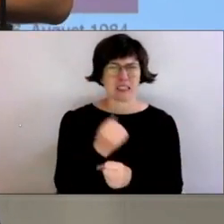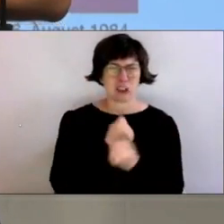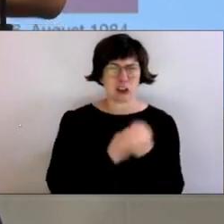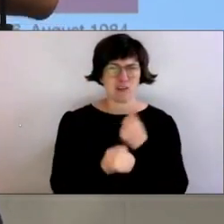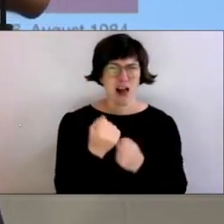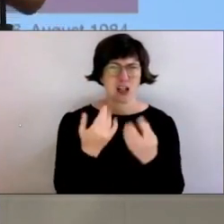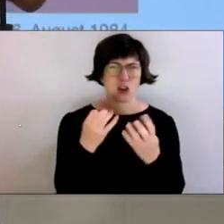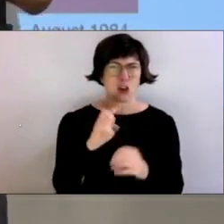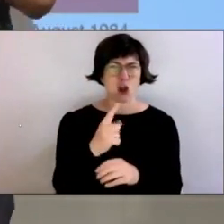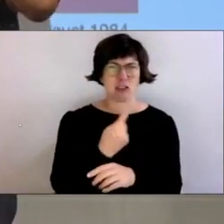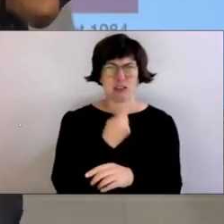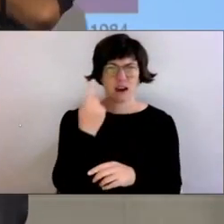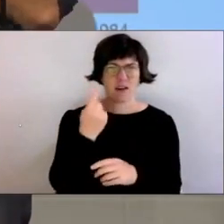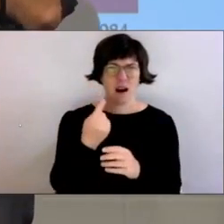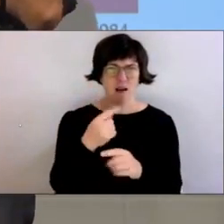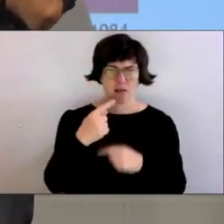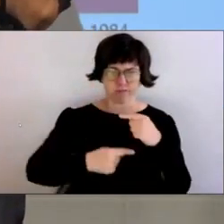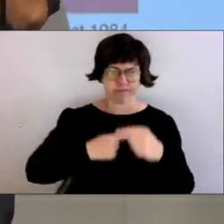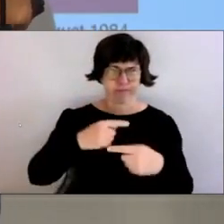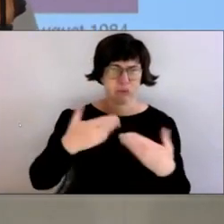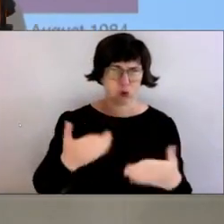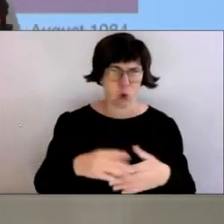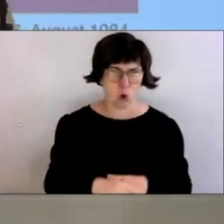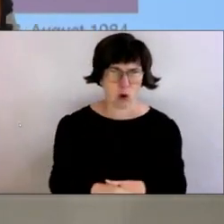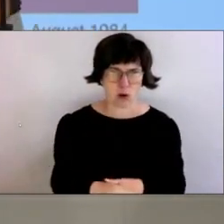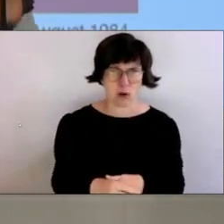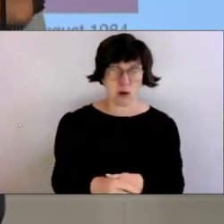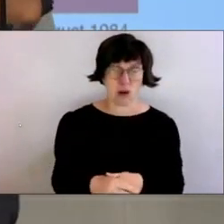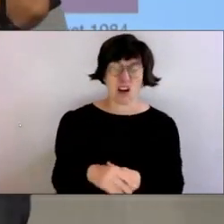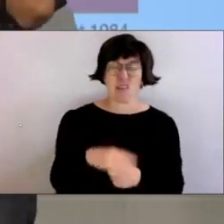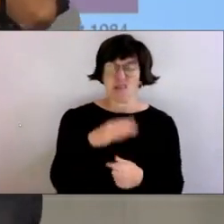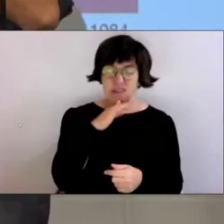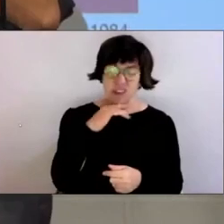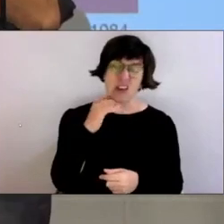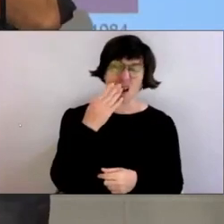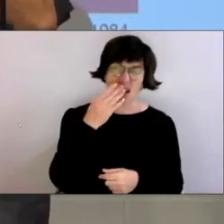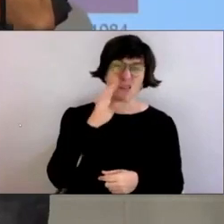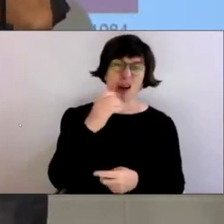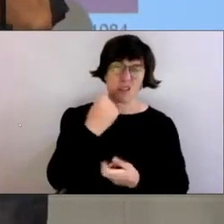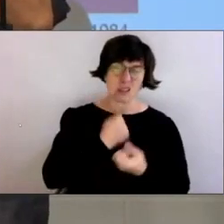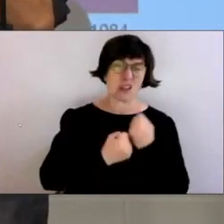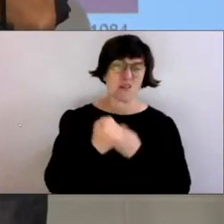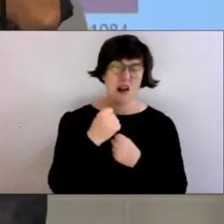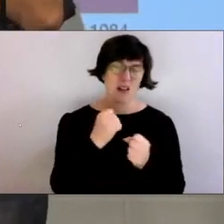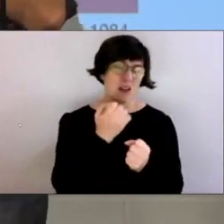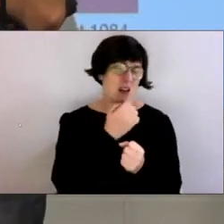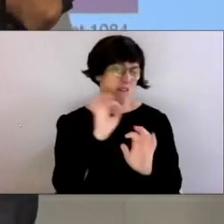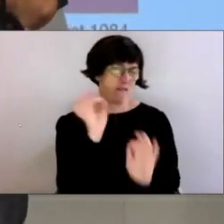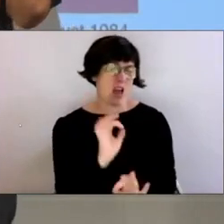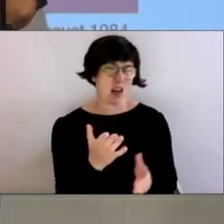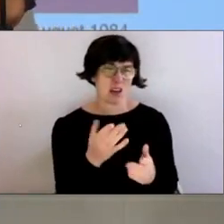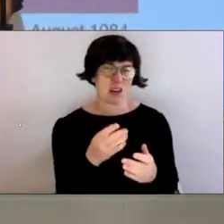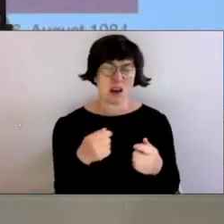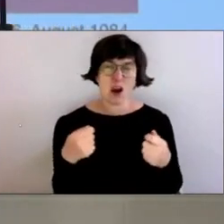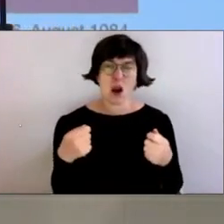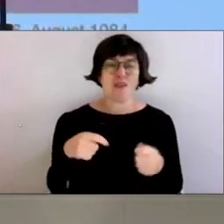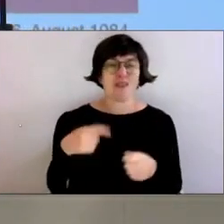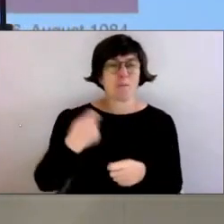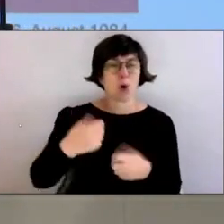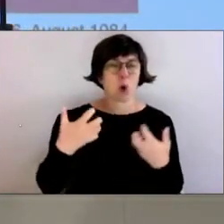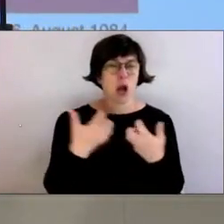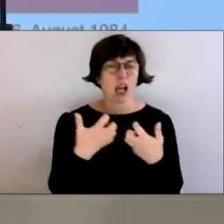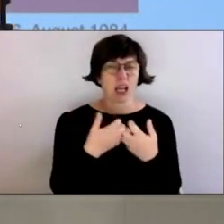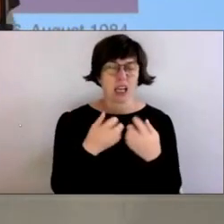Jahren einherging. Es gab viel Nazi-Gewalt, täglich und extrem gefährlich. Das waren bürgerkriegsähnliche Zustände, wo 30 bis